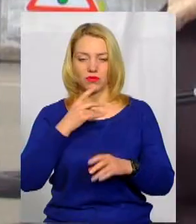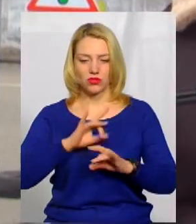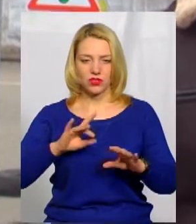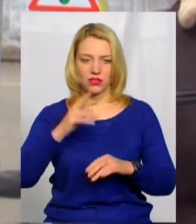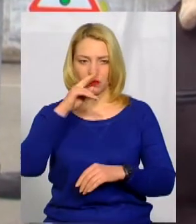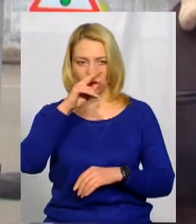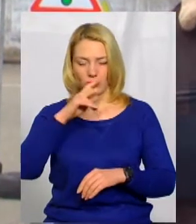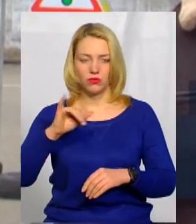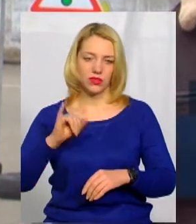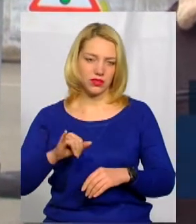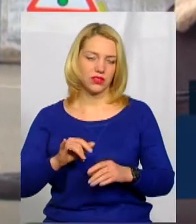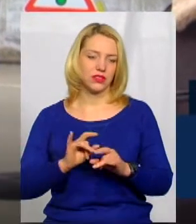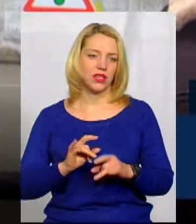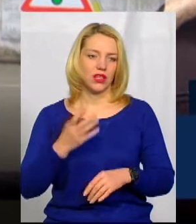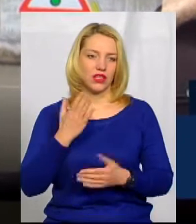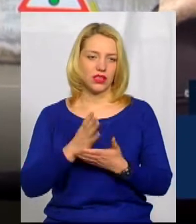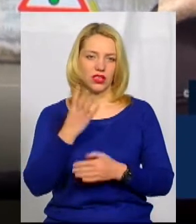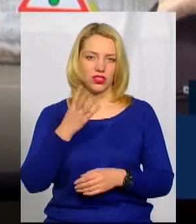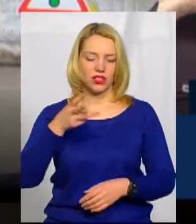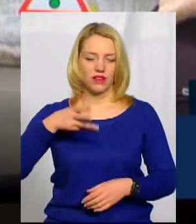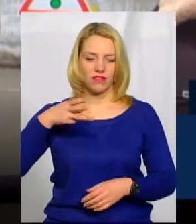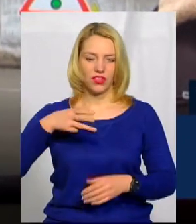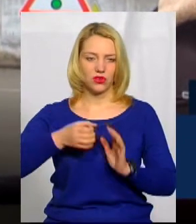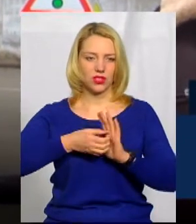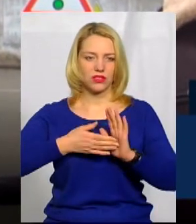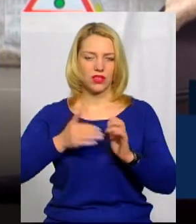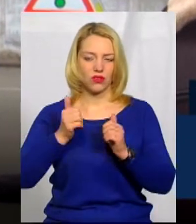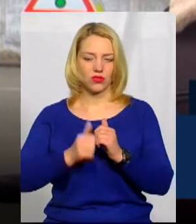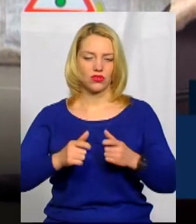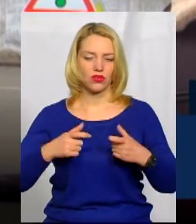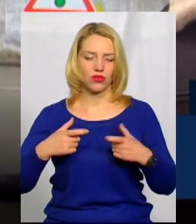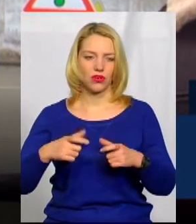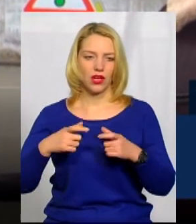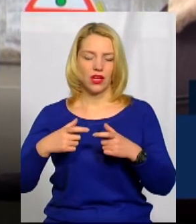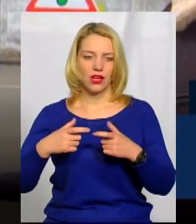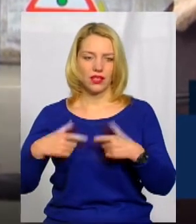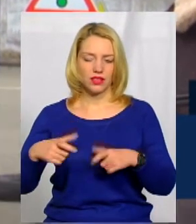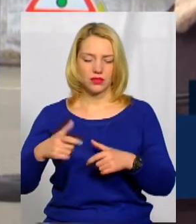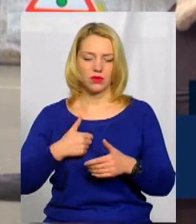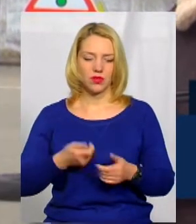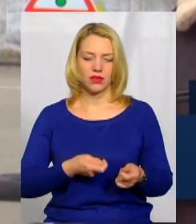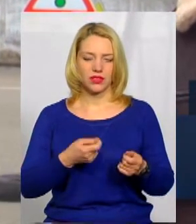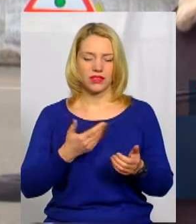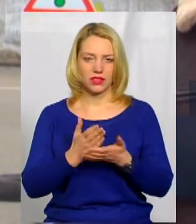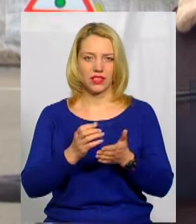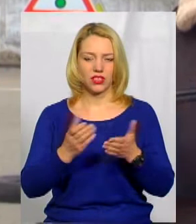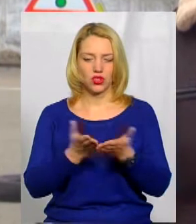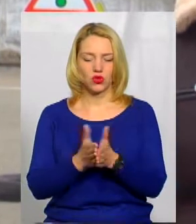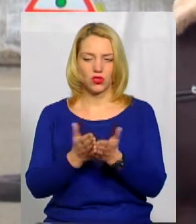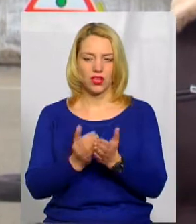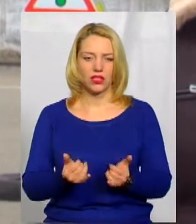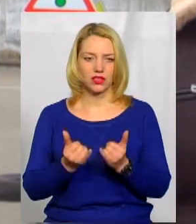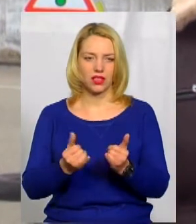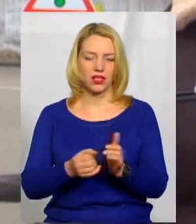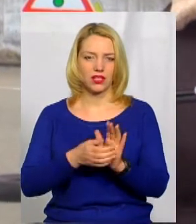камеру. У нас є чотири відеореєстратора. Для кожного іспиту ми їх приносимо, записує журнал, я їх для